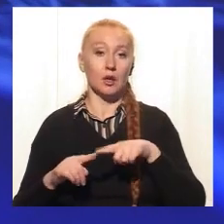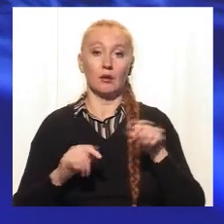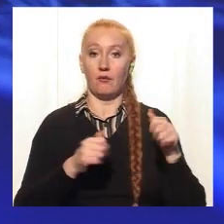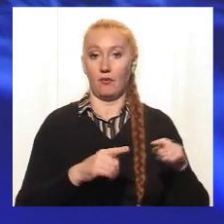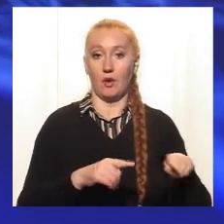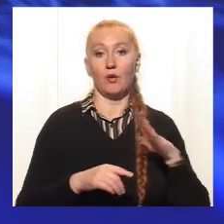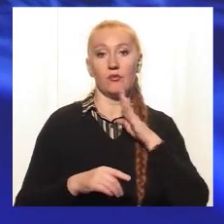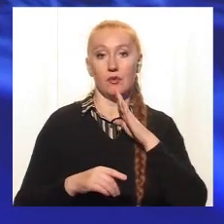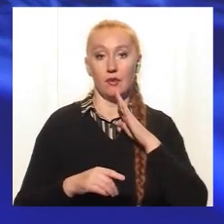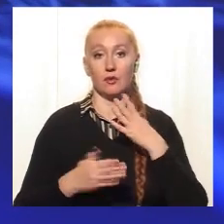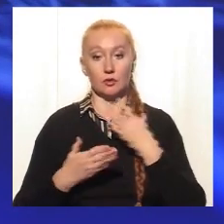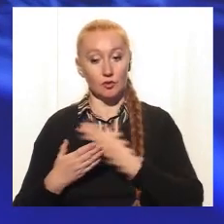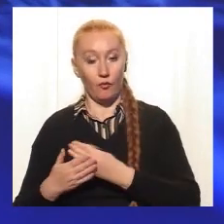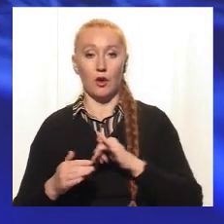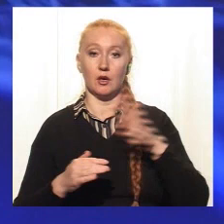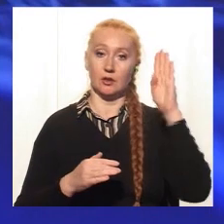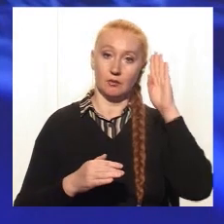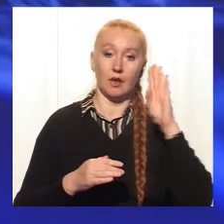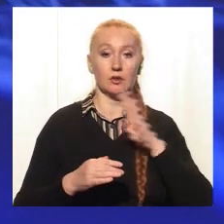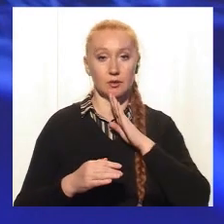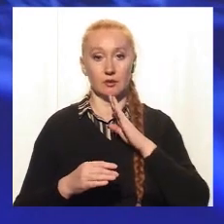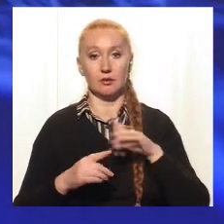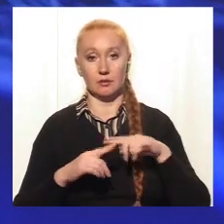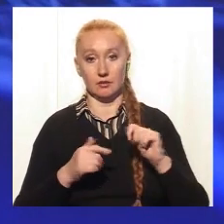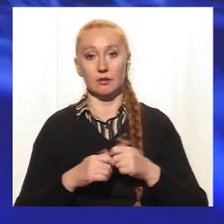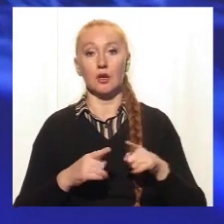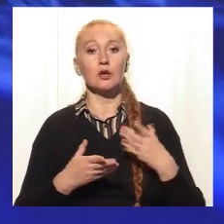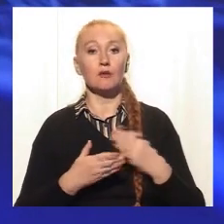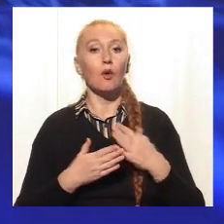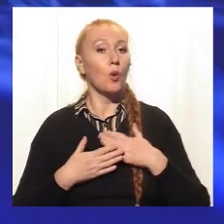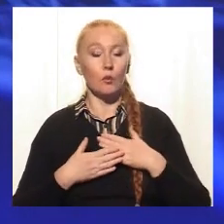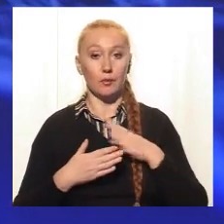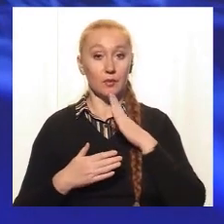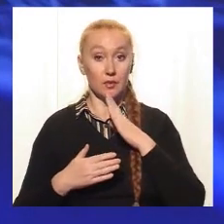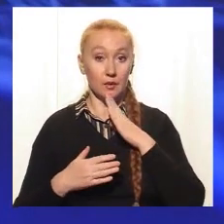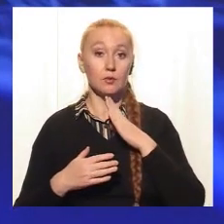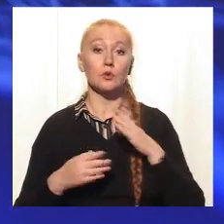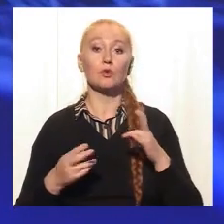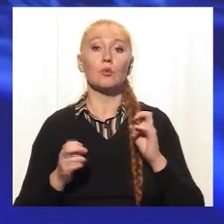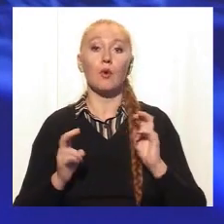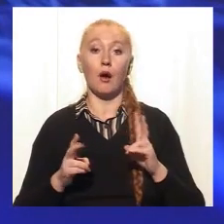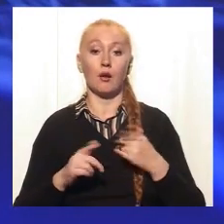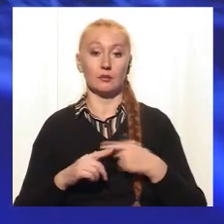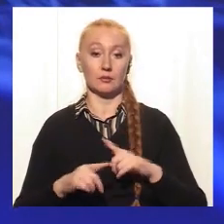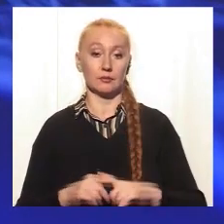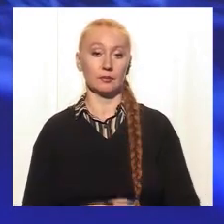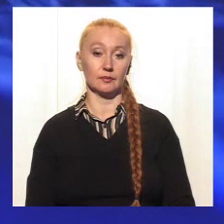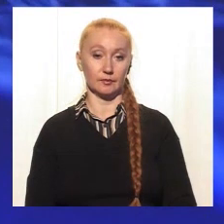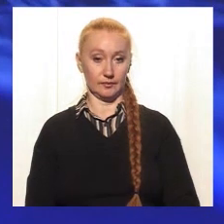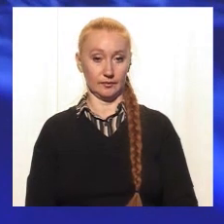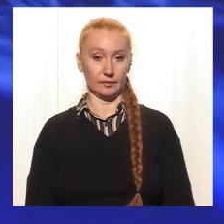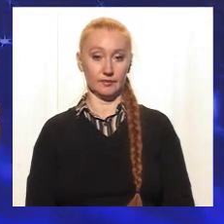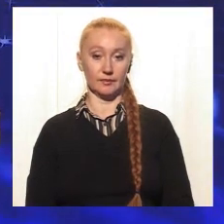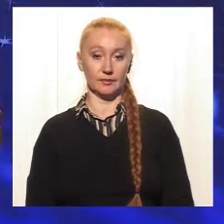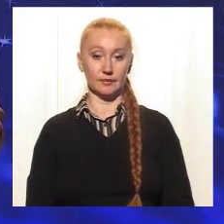элементарно знать свою анатомию, потом уже анатомию своей возлюбленной, для того, чтобы как-то...